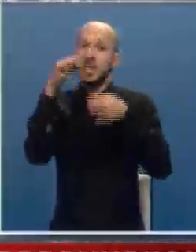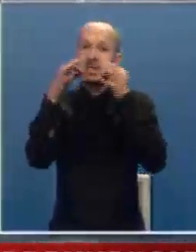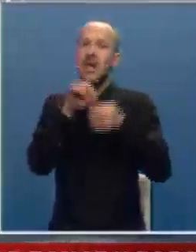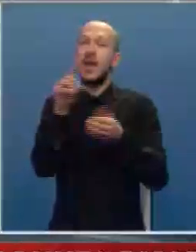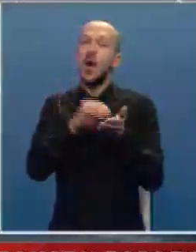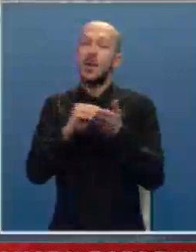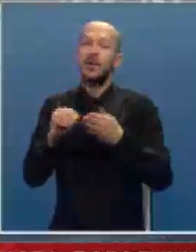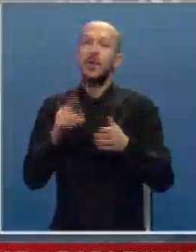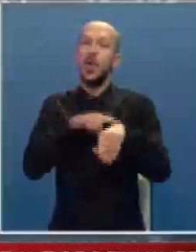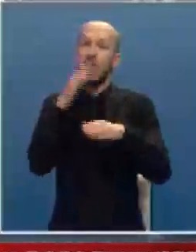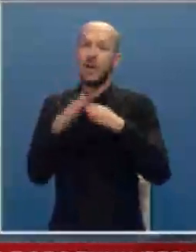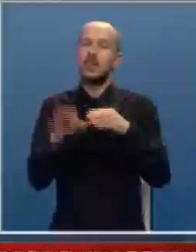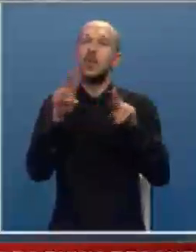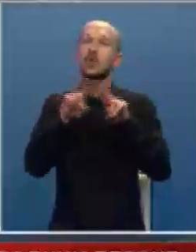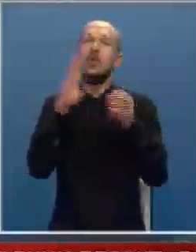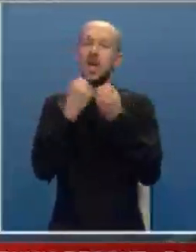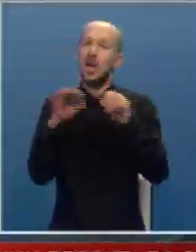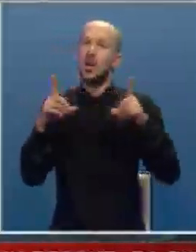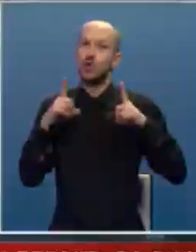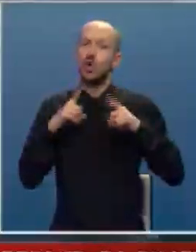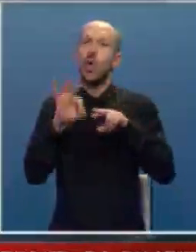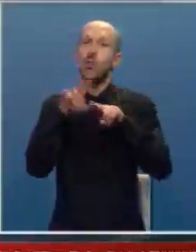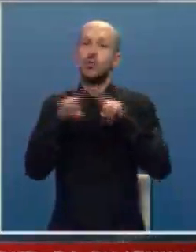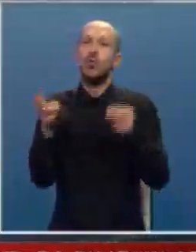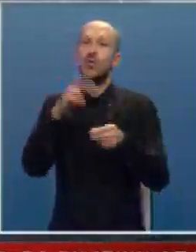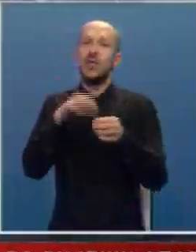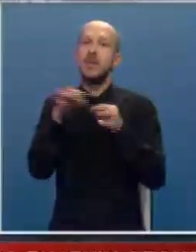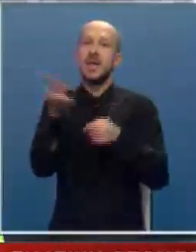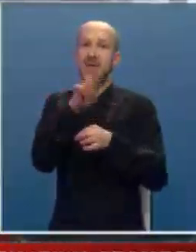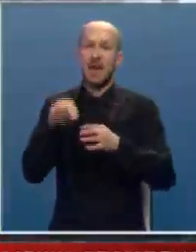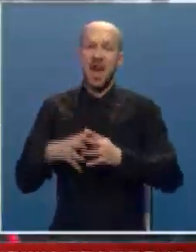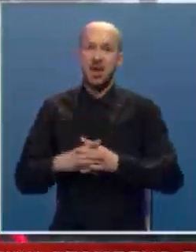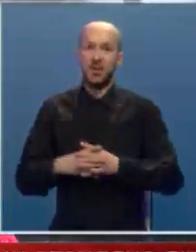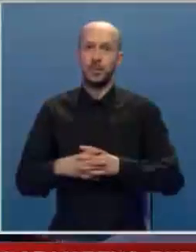neopravdano kasnije i od sude BiH očekuje da za optužene uvede mjere zabrane.